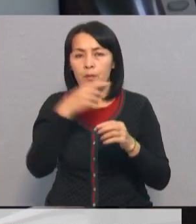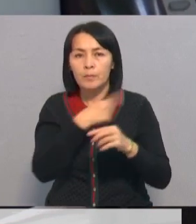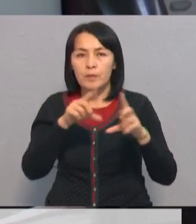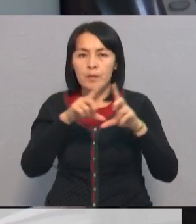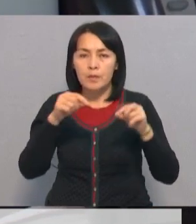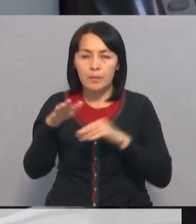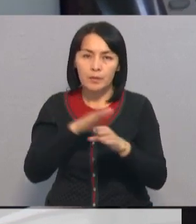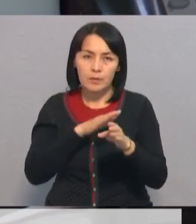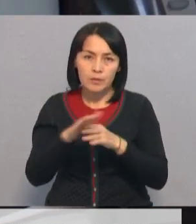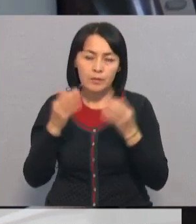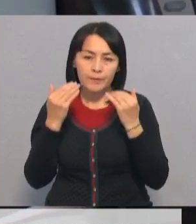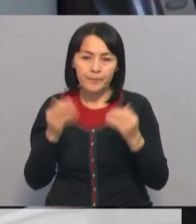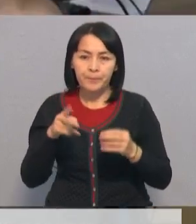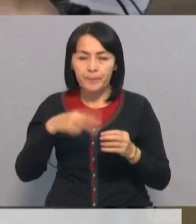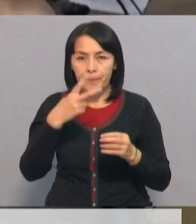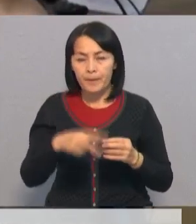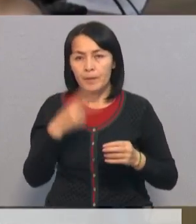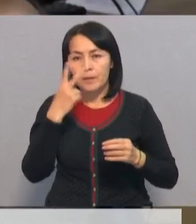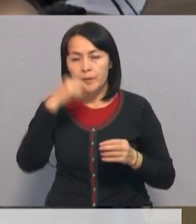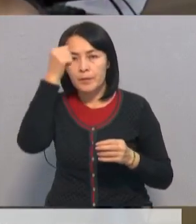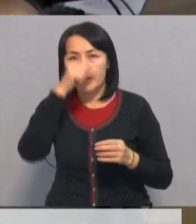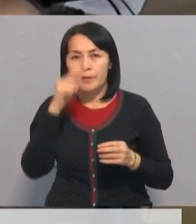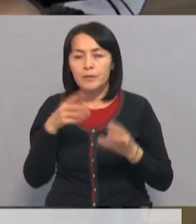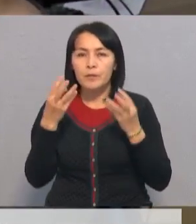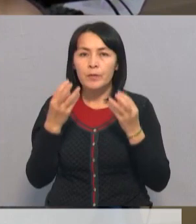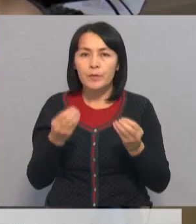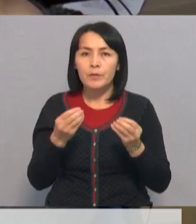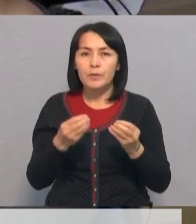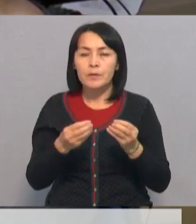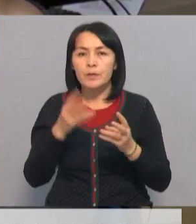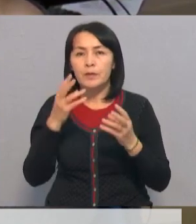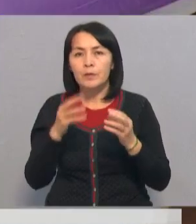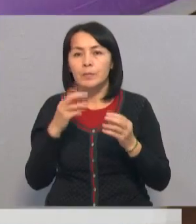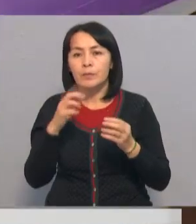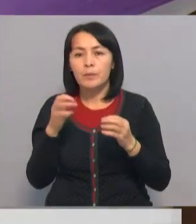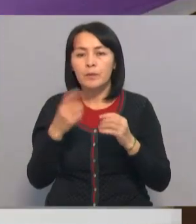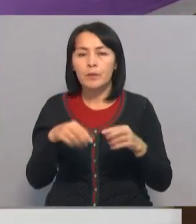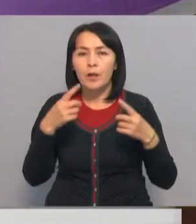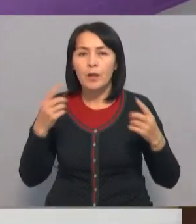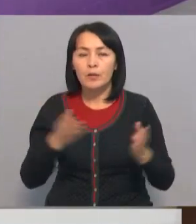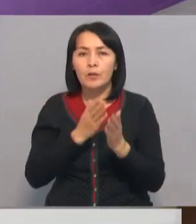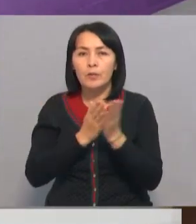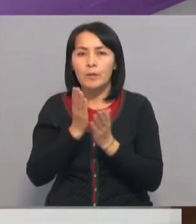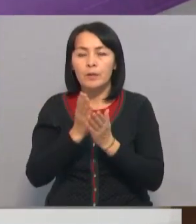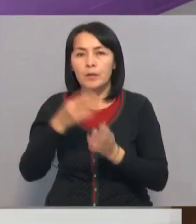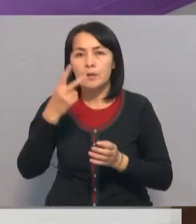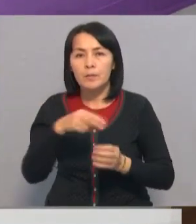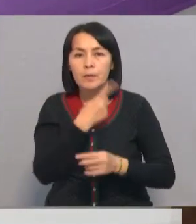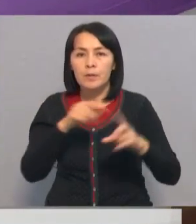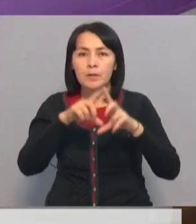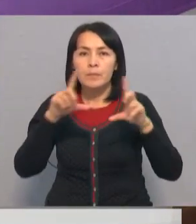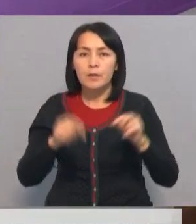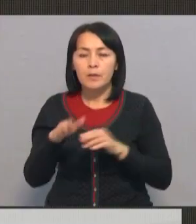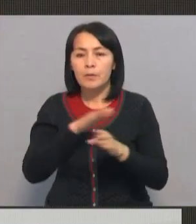мекемелерінде жүзеге асқан. Ал 2022 жылы қосымша травматологиялық, пульмонологиялық бағыттары осылып 20 медициналық